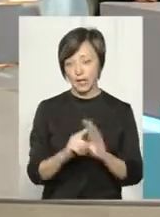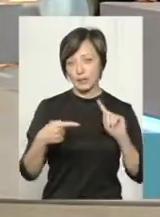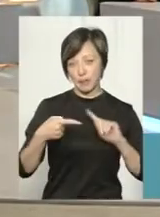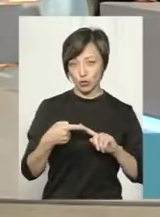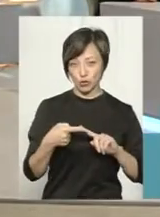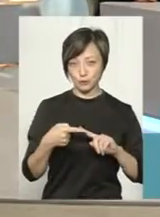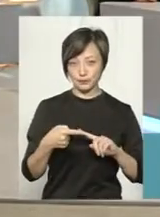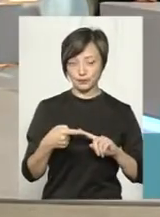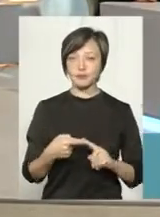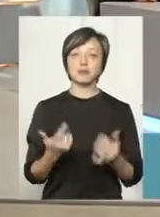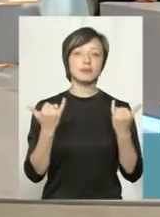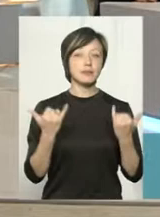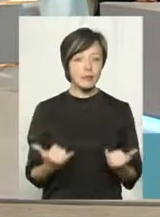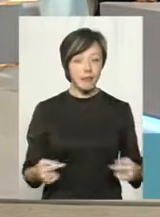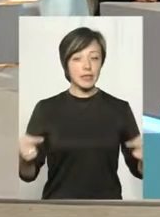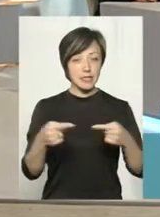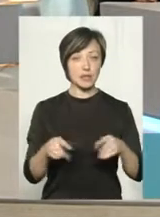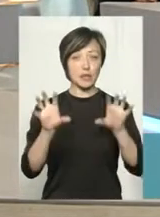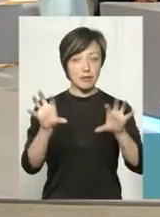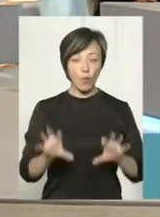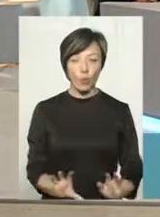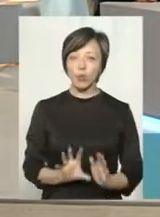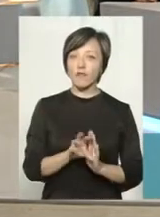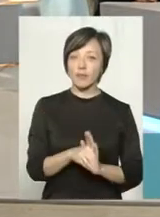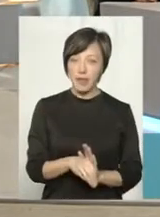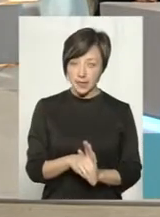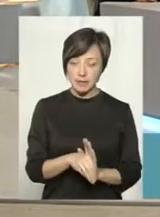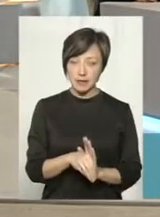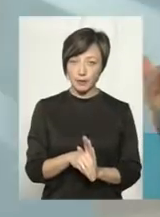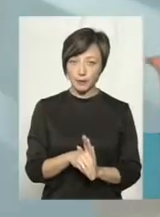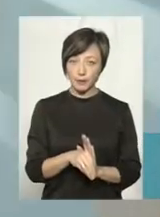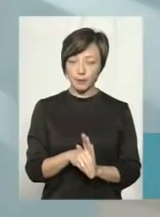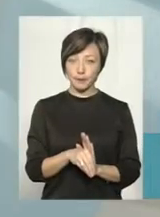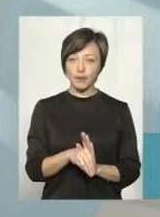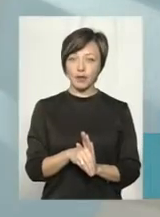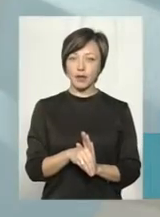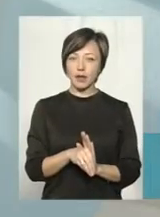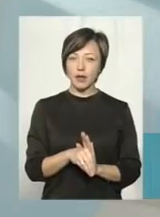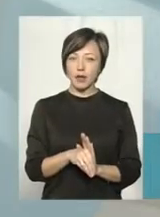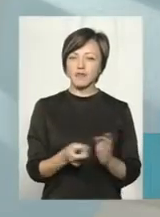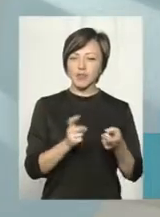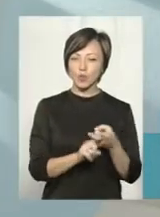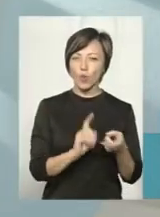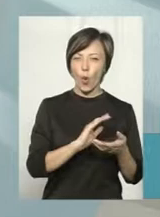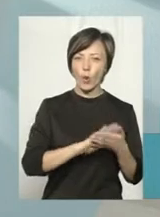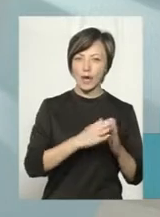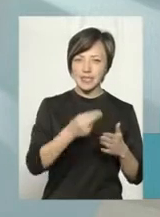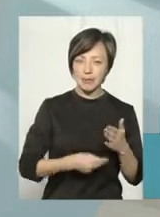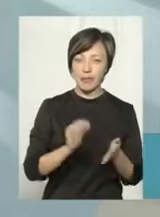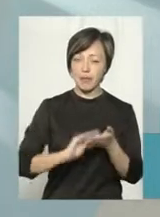першого. Зараз, згідно закону, внесений в зв'язку з контрактною системою,